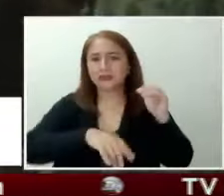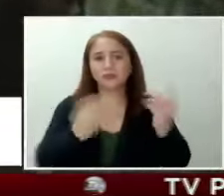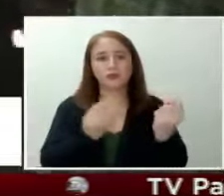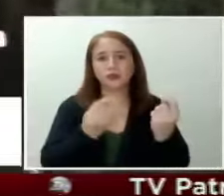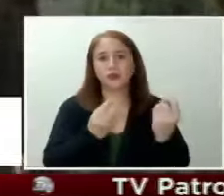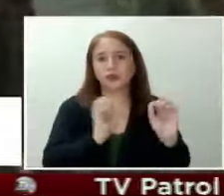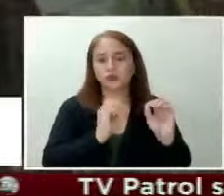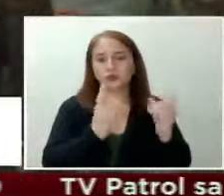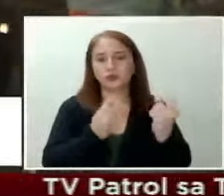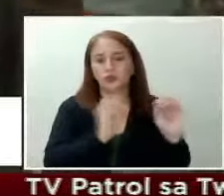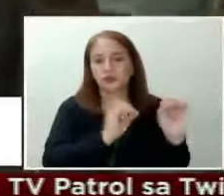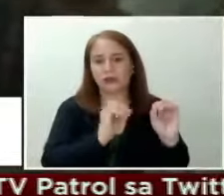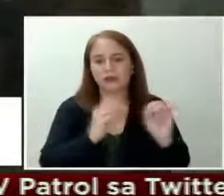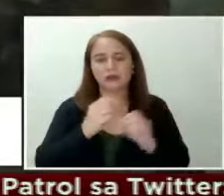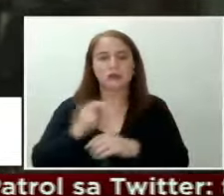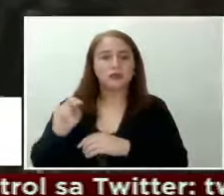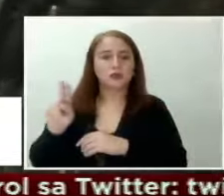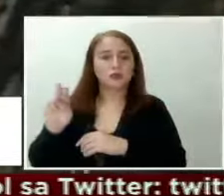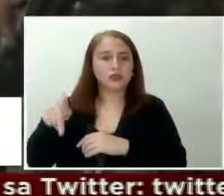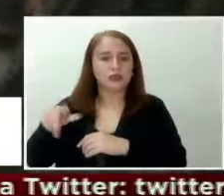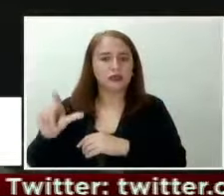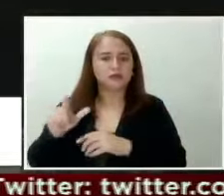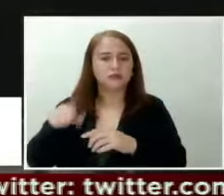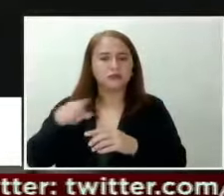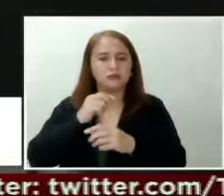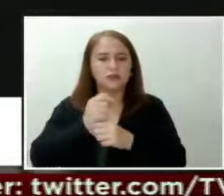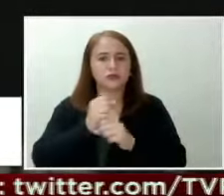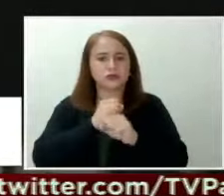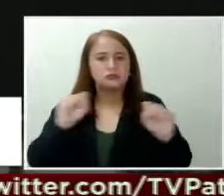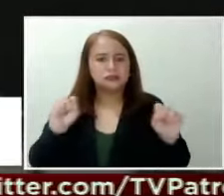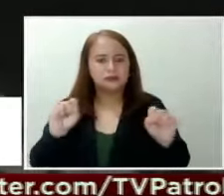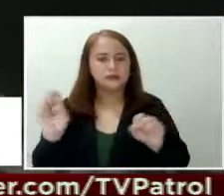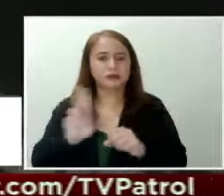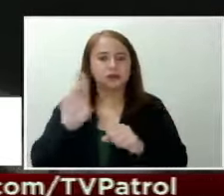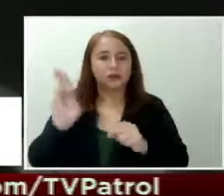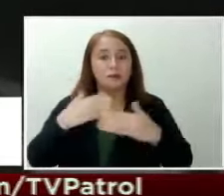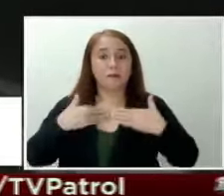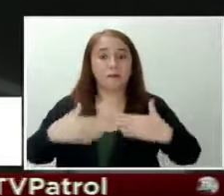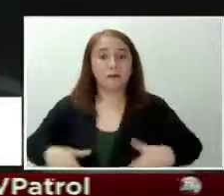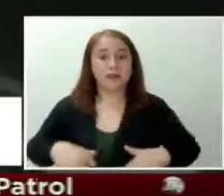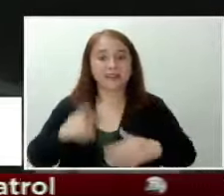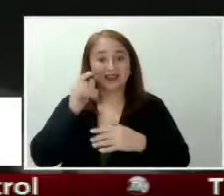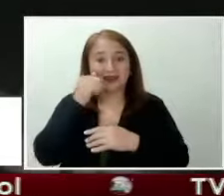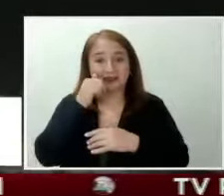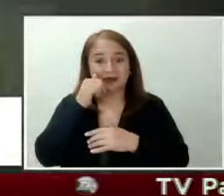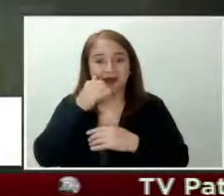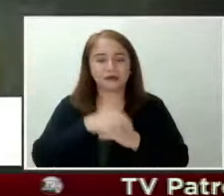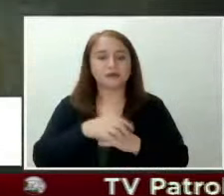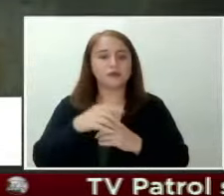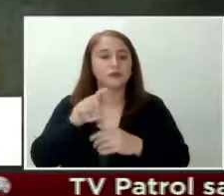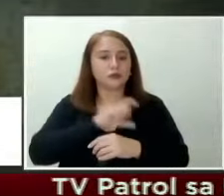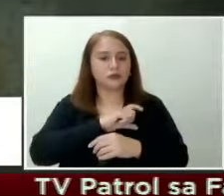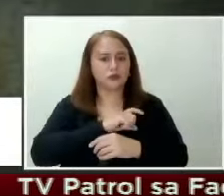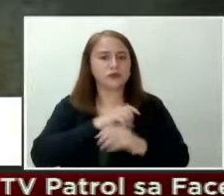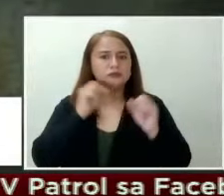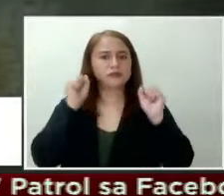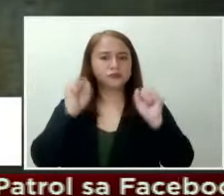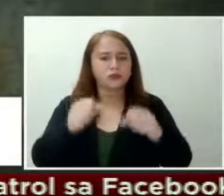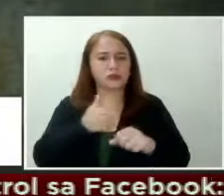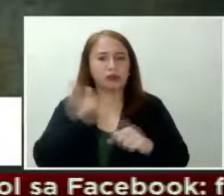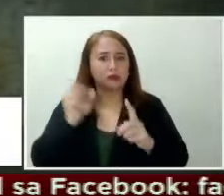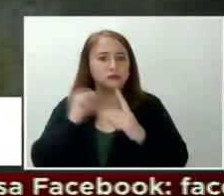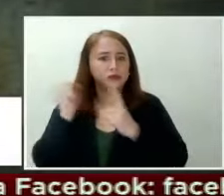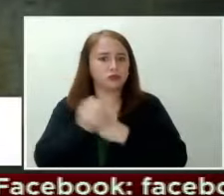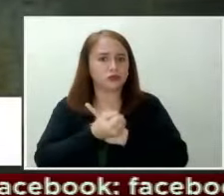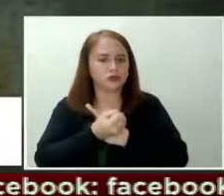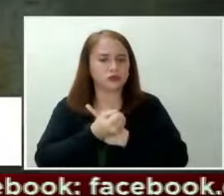dagdag ng NUPL, kailangang masigurong may safeguards ang paggamit ng body cameras. Para sa PNP, maaring iba ang sitwasyong nasa